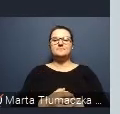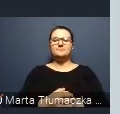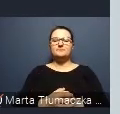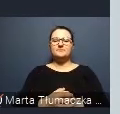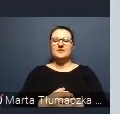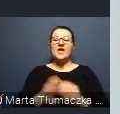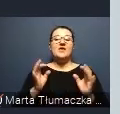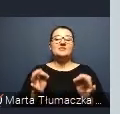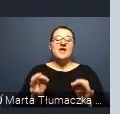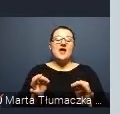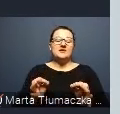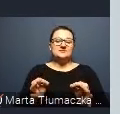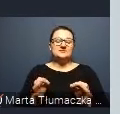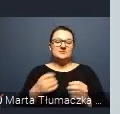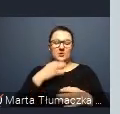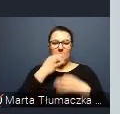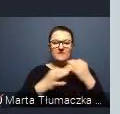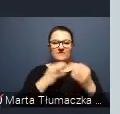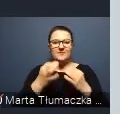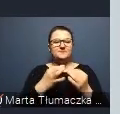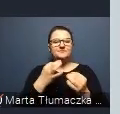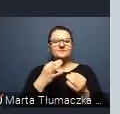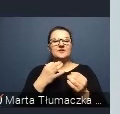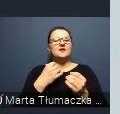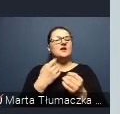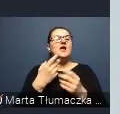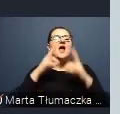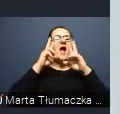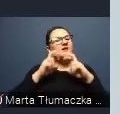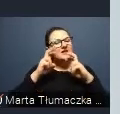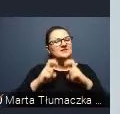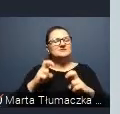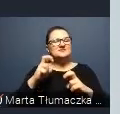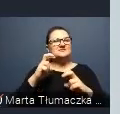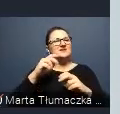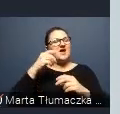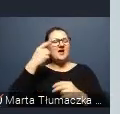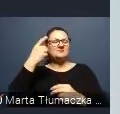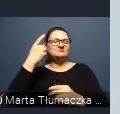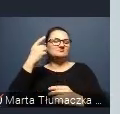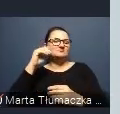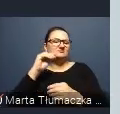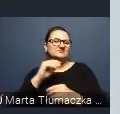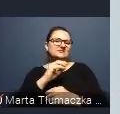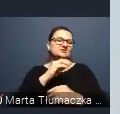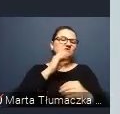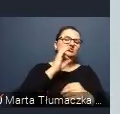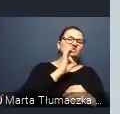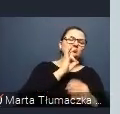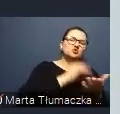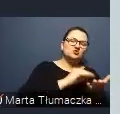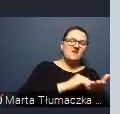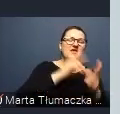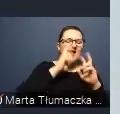Teraz na czym stosowana analiza zachowania polega? Co ona oznacza? Co oznacza dla osób